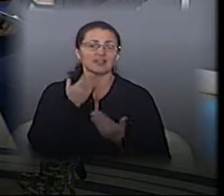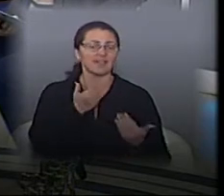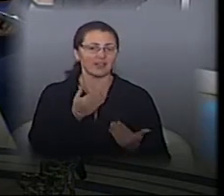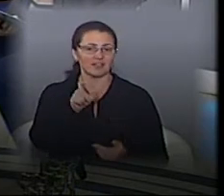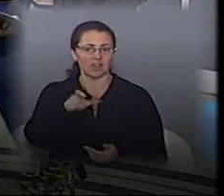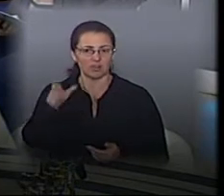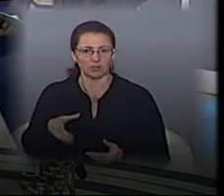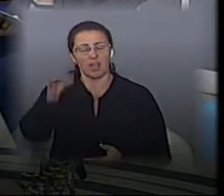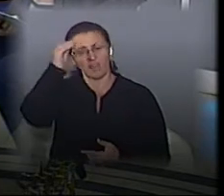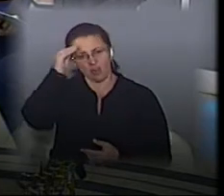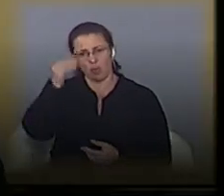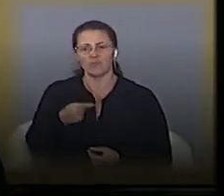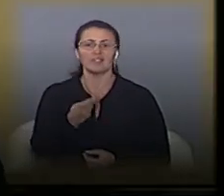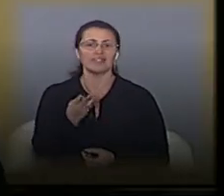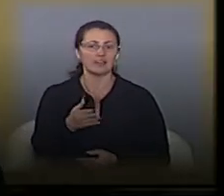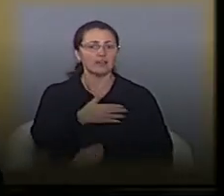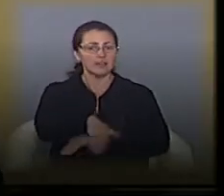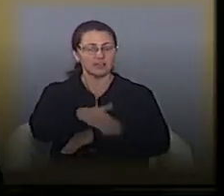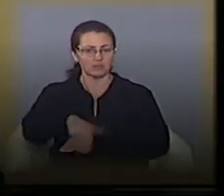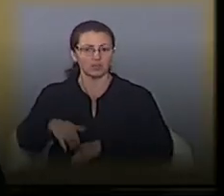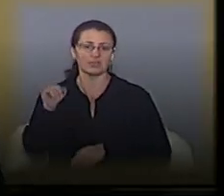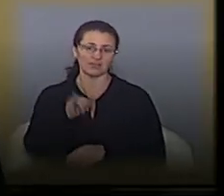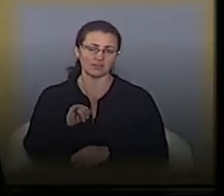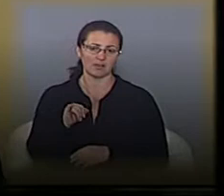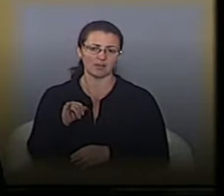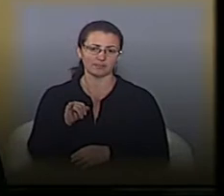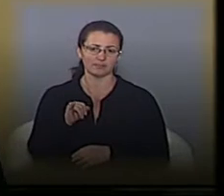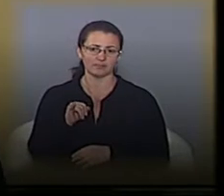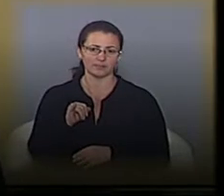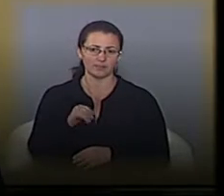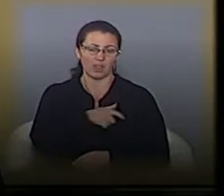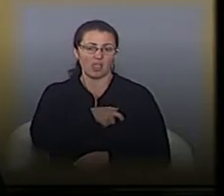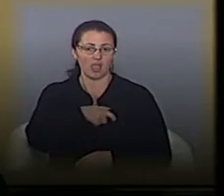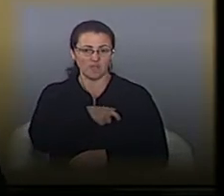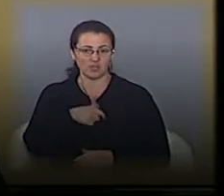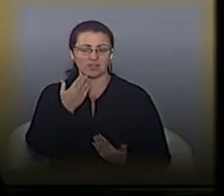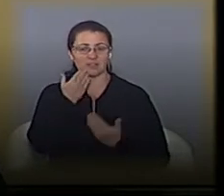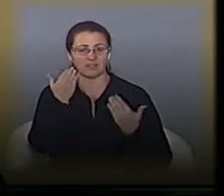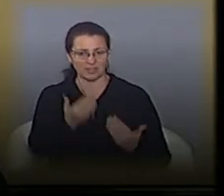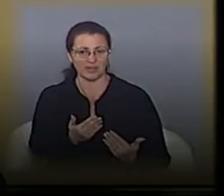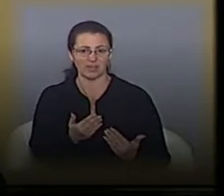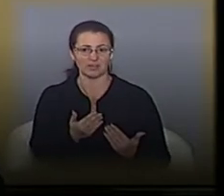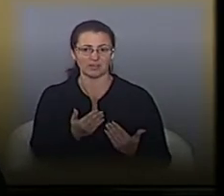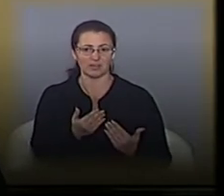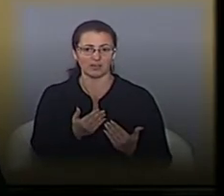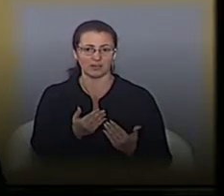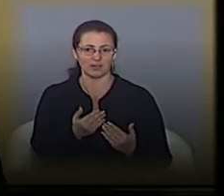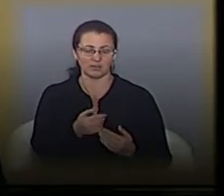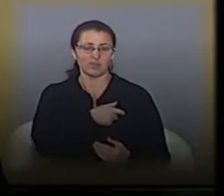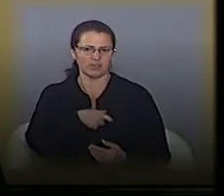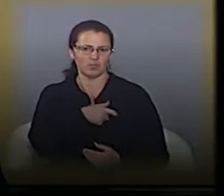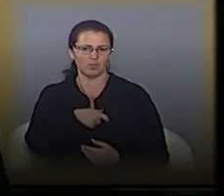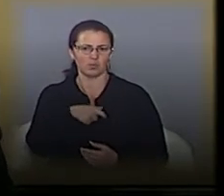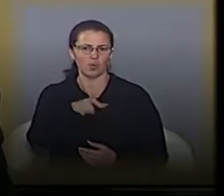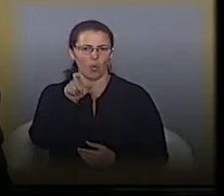стан тої чи іншої вулиці, і, звичайно, так само депутатські звернення теж, тобто, якщо є відповідний депутат, який,